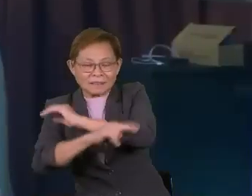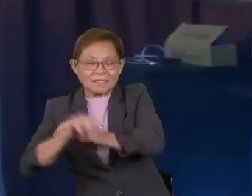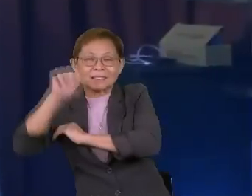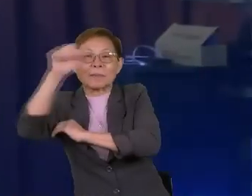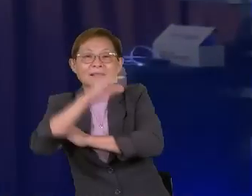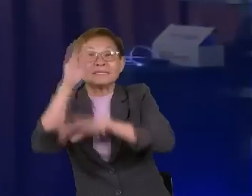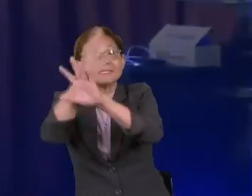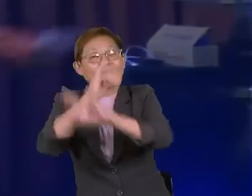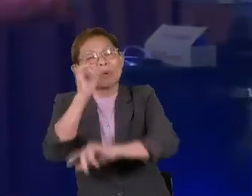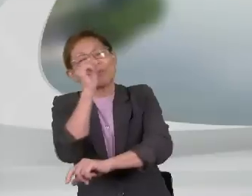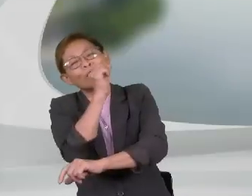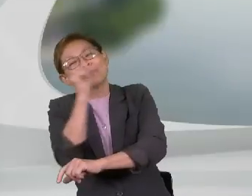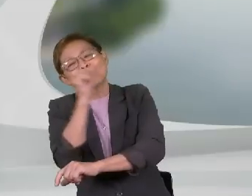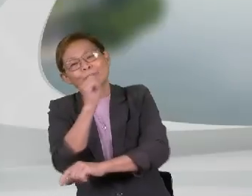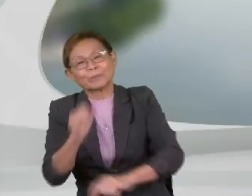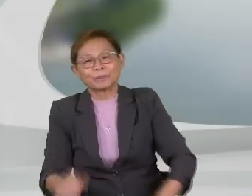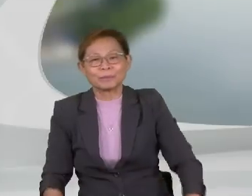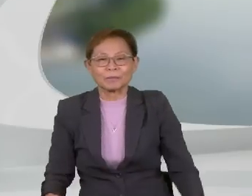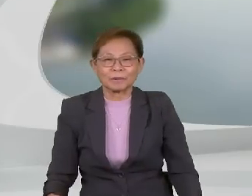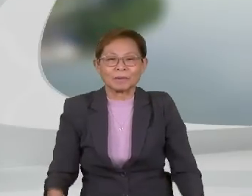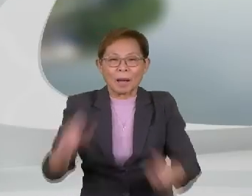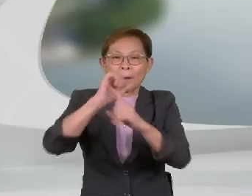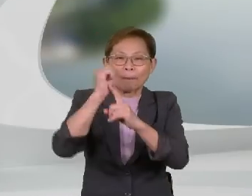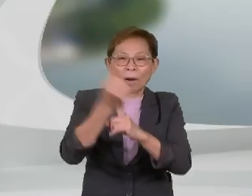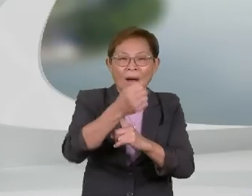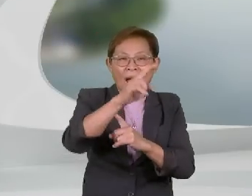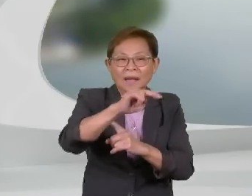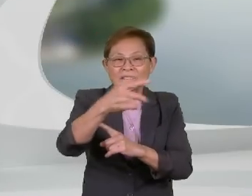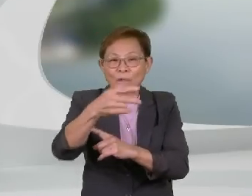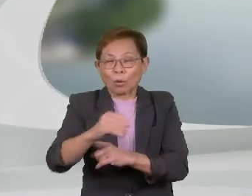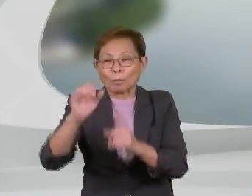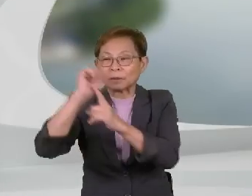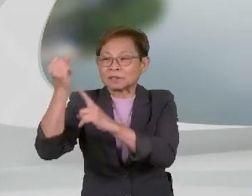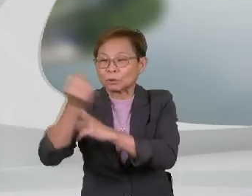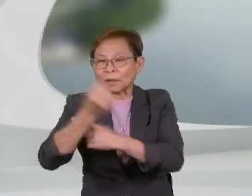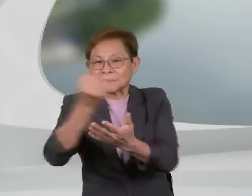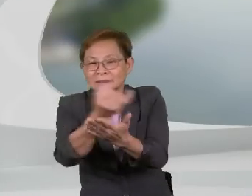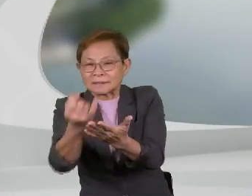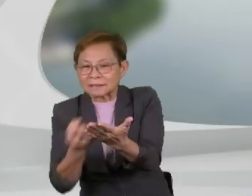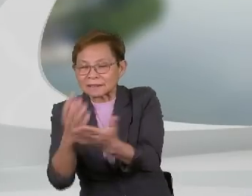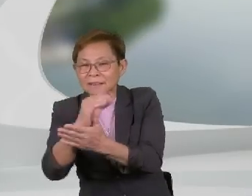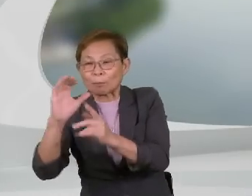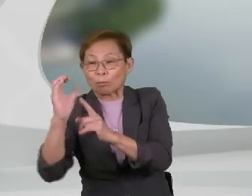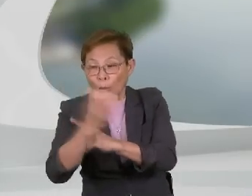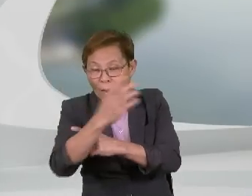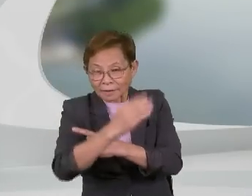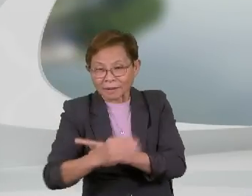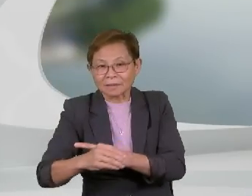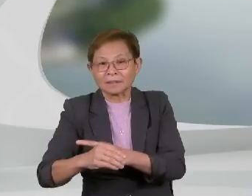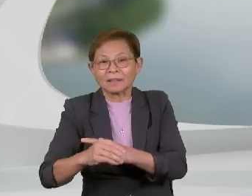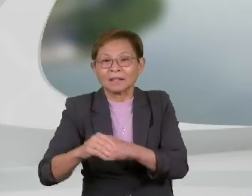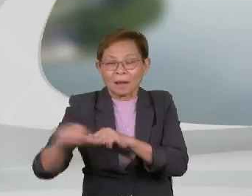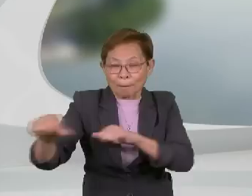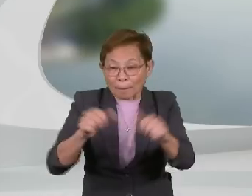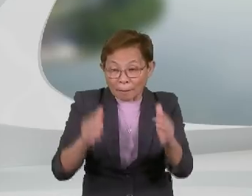dan Sarawak. Pertubuhan bukan kerajaan, persatuan seni dan budaya serta penggiat